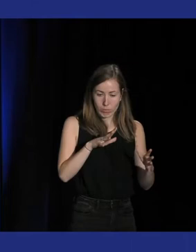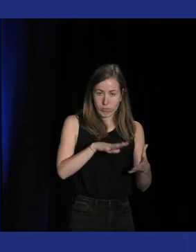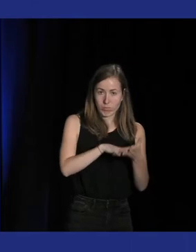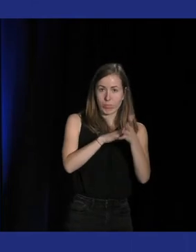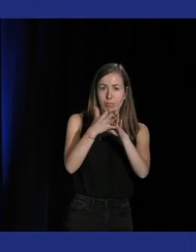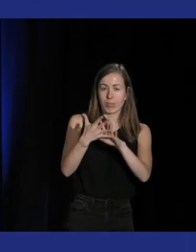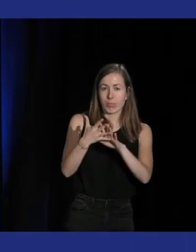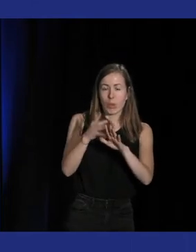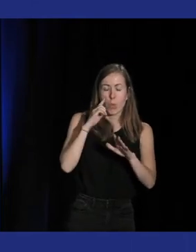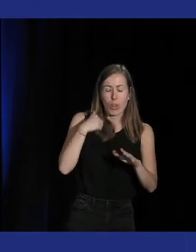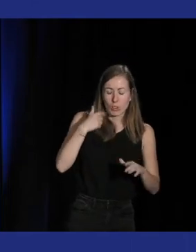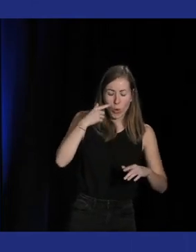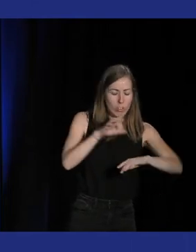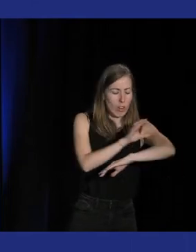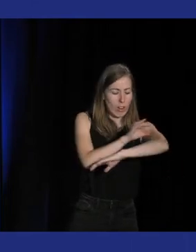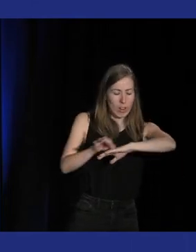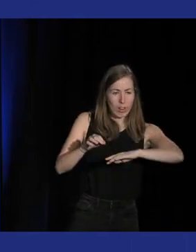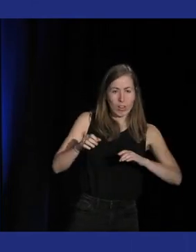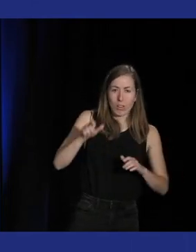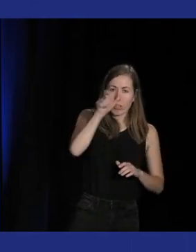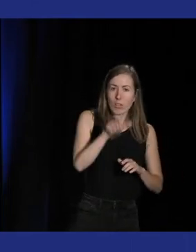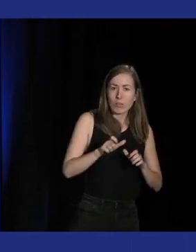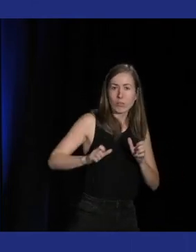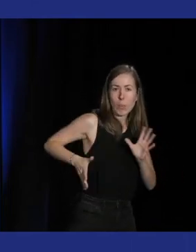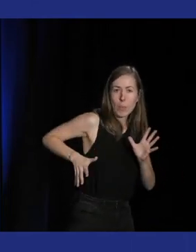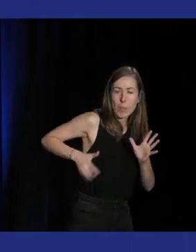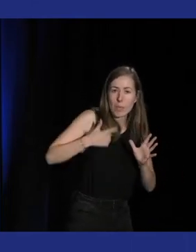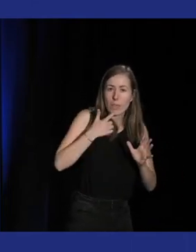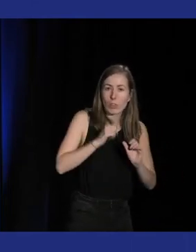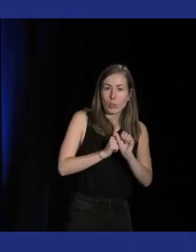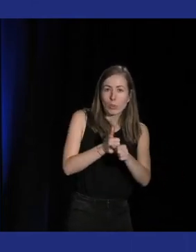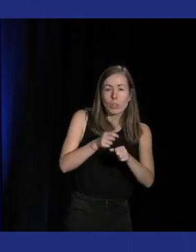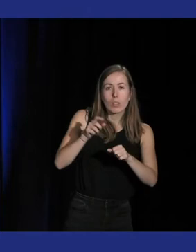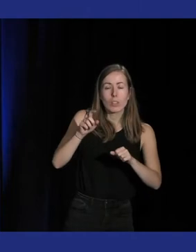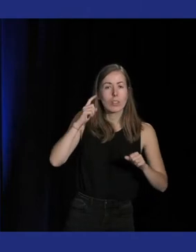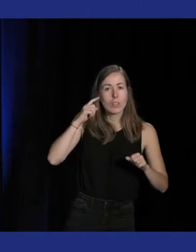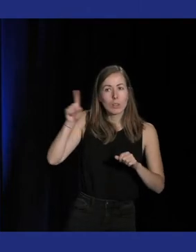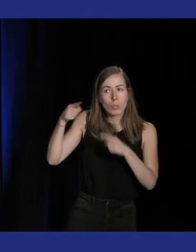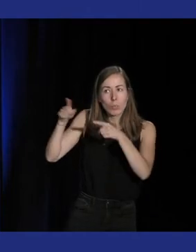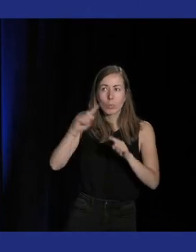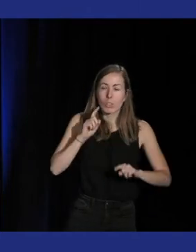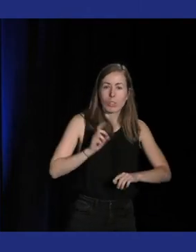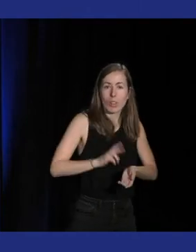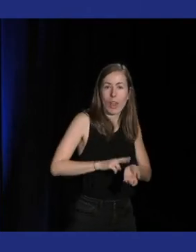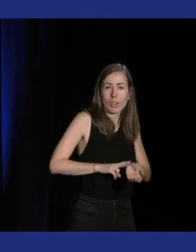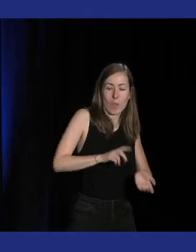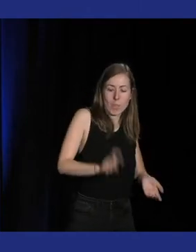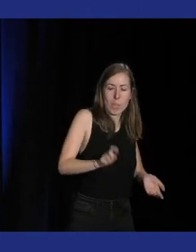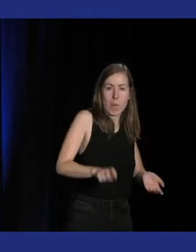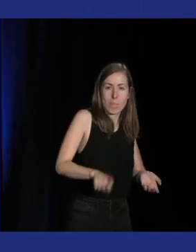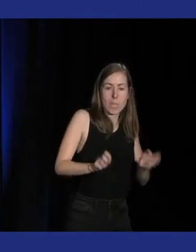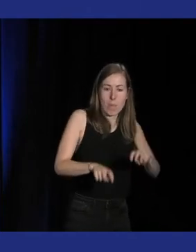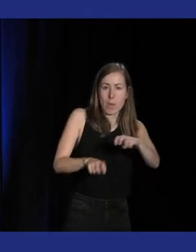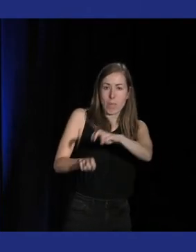souviens nos personnages courent sur des lignes et doivent taper des notes enfin doivent taper des notes en rythme et oui on est